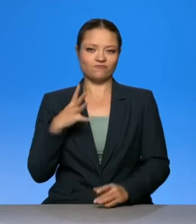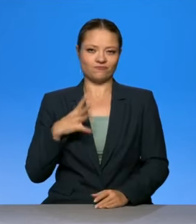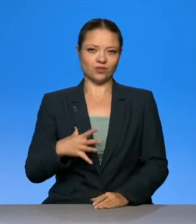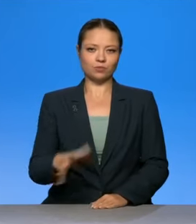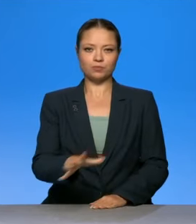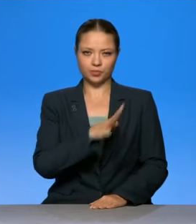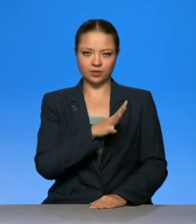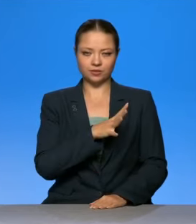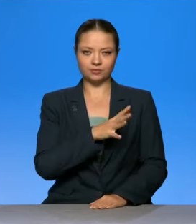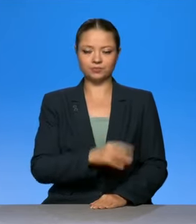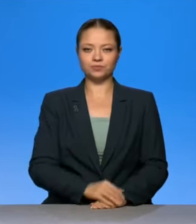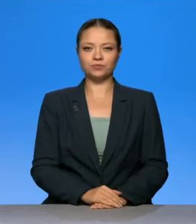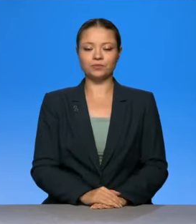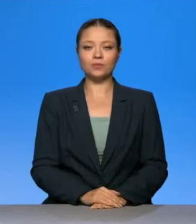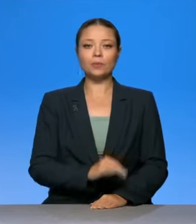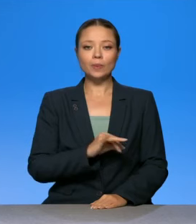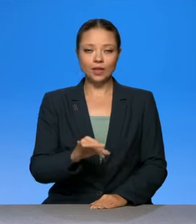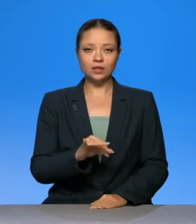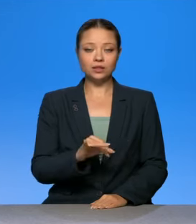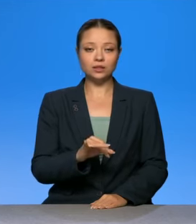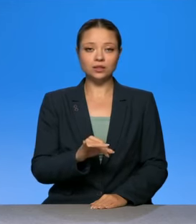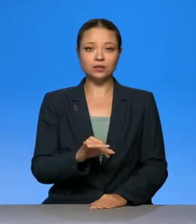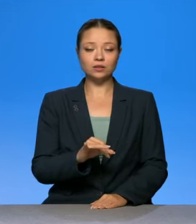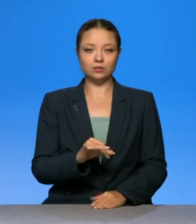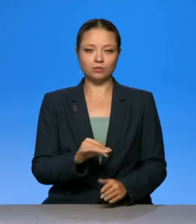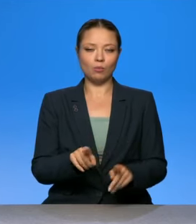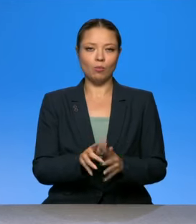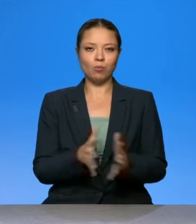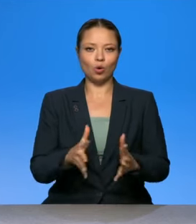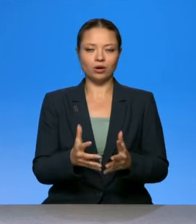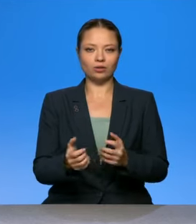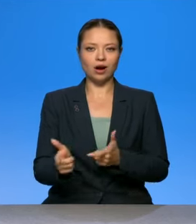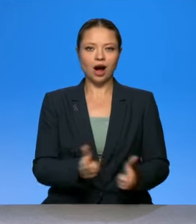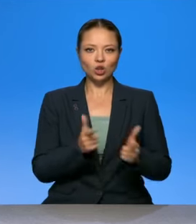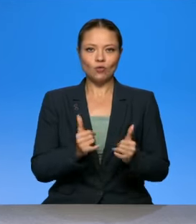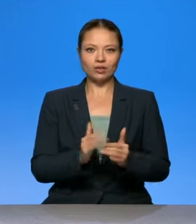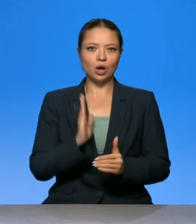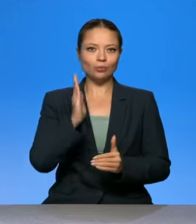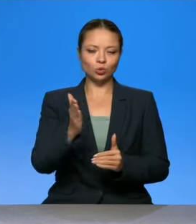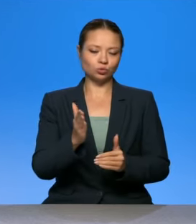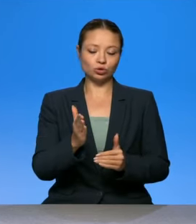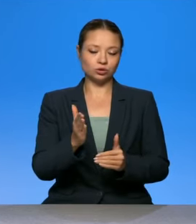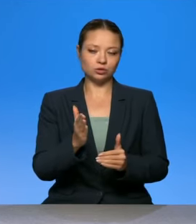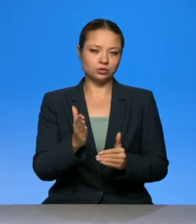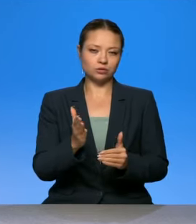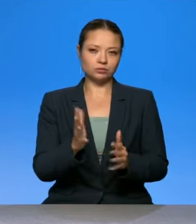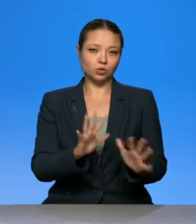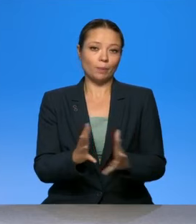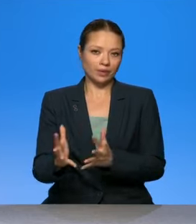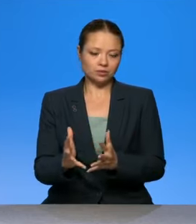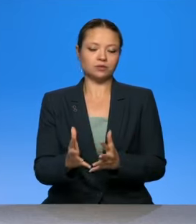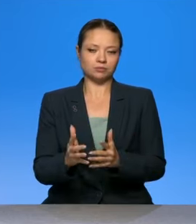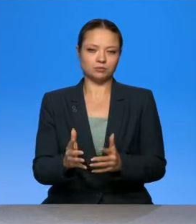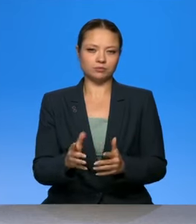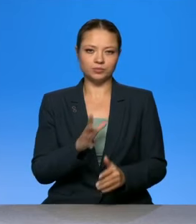истории вышла гораздо более закаленной в будущем. Спасибо вам большое. Не дай бог событиям. Да, на этом